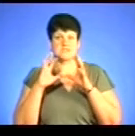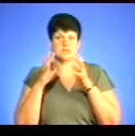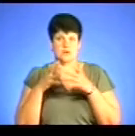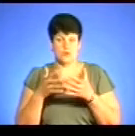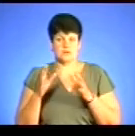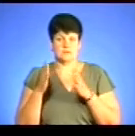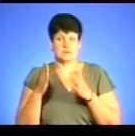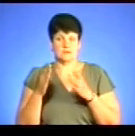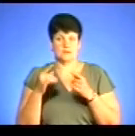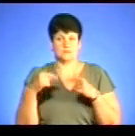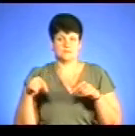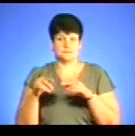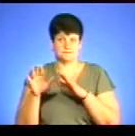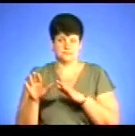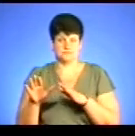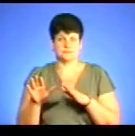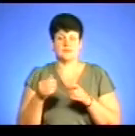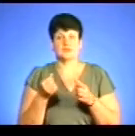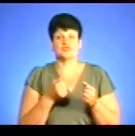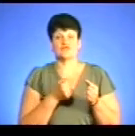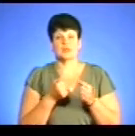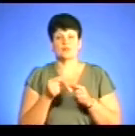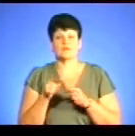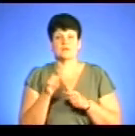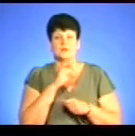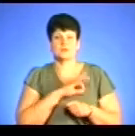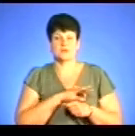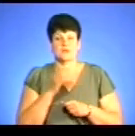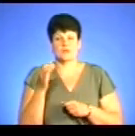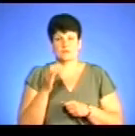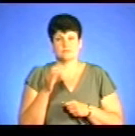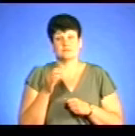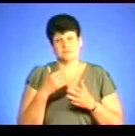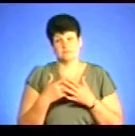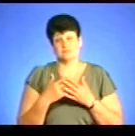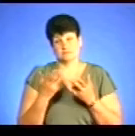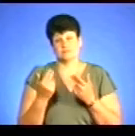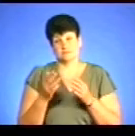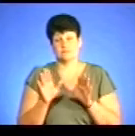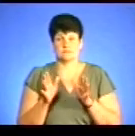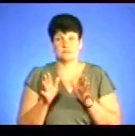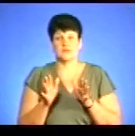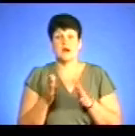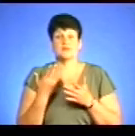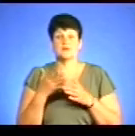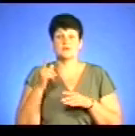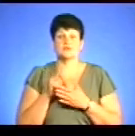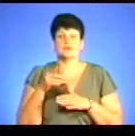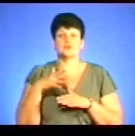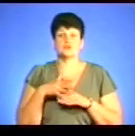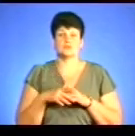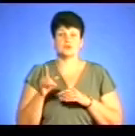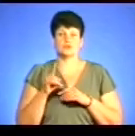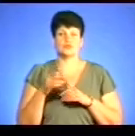повинні до цього йти. Чи стримує він доживання алкогольних напоїв? Деякій мірі, натано, так. Але ми повинні зрозуміти, що